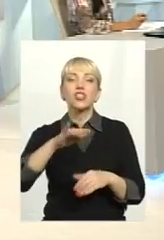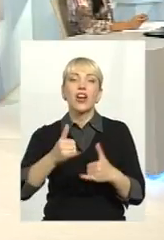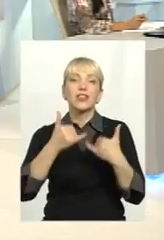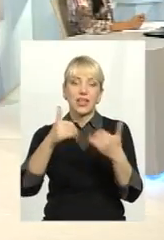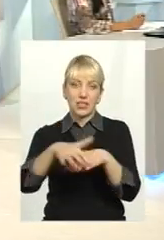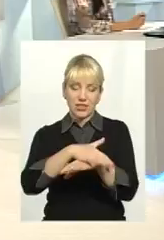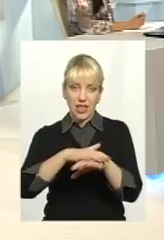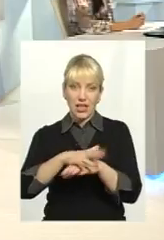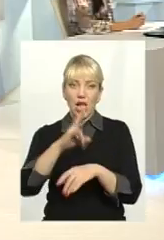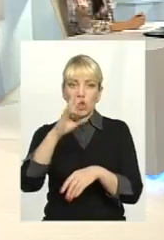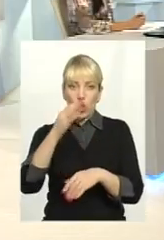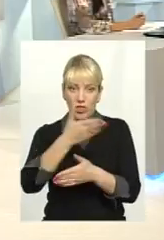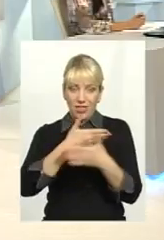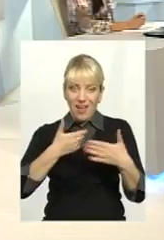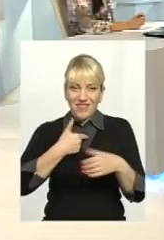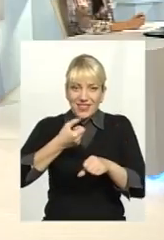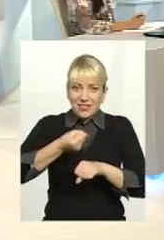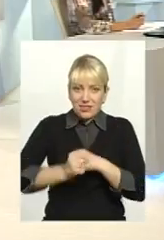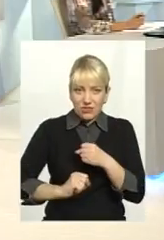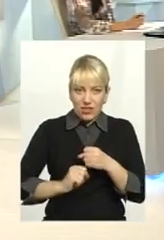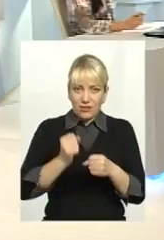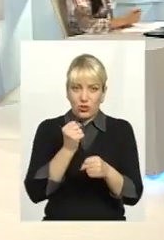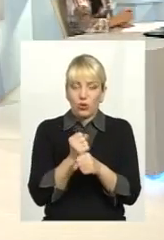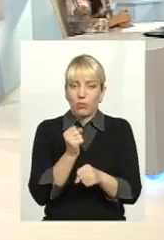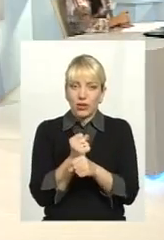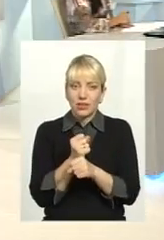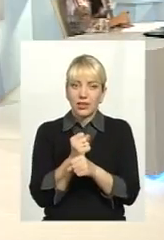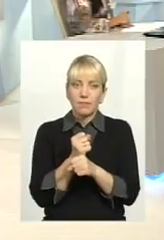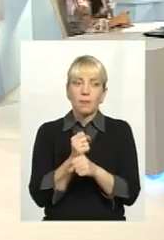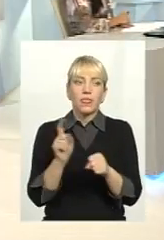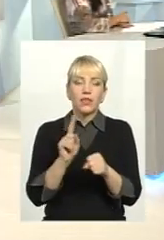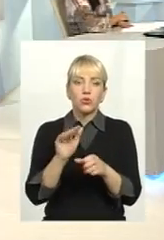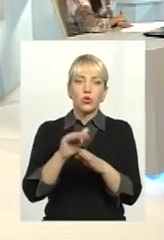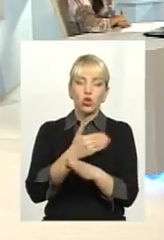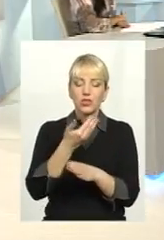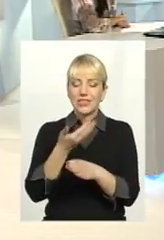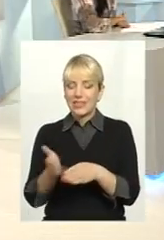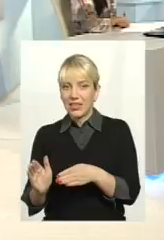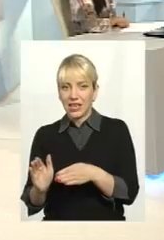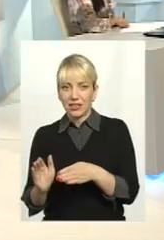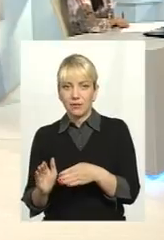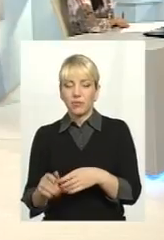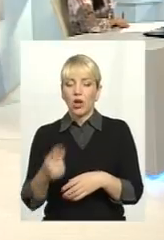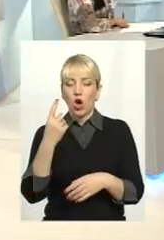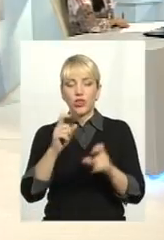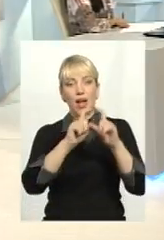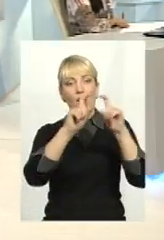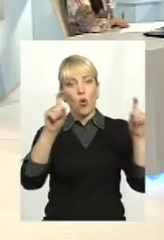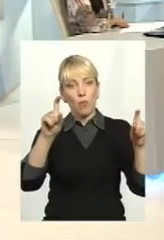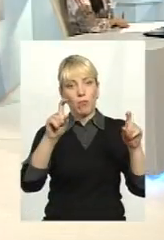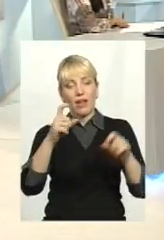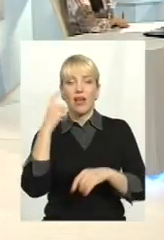намагається зробити ринок без ринку. І одним з елементів цього стали розділення, теоретично, так? Одна компанія